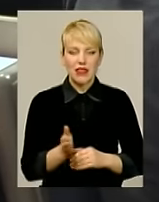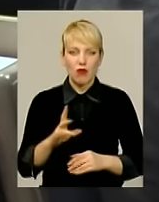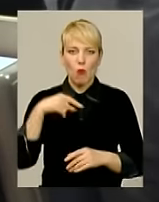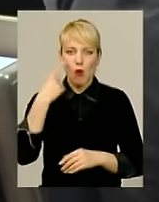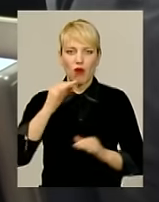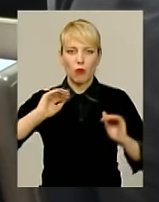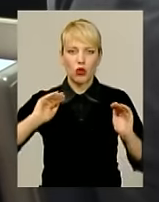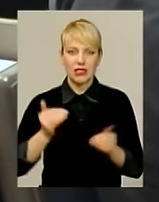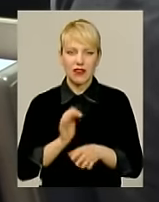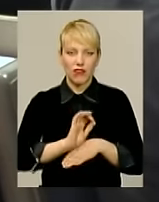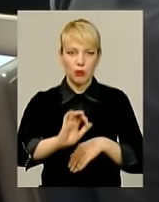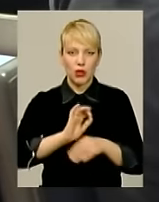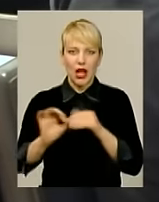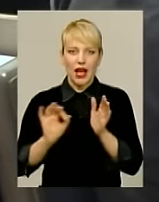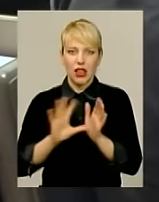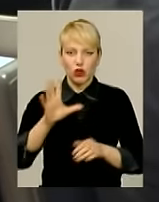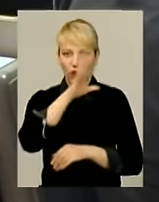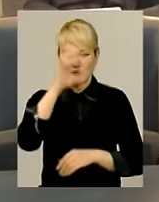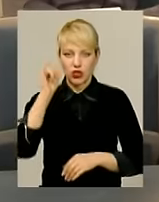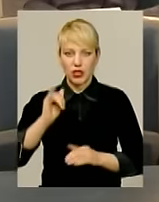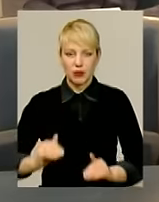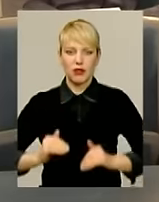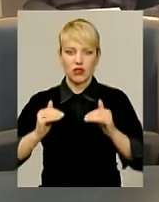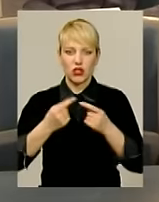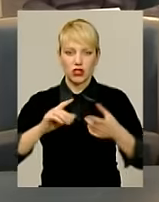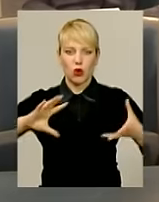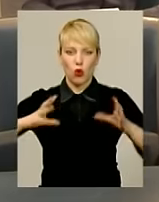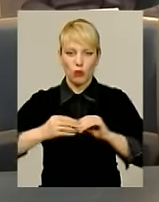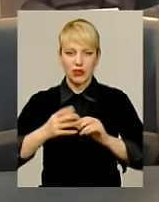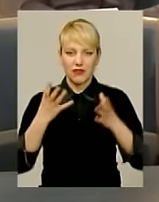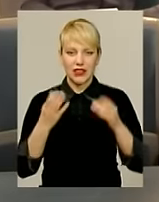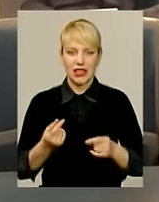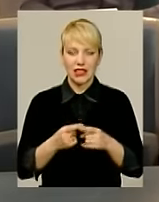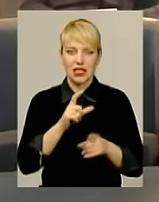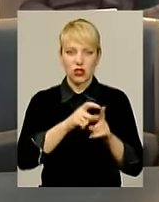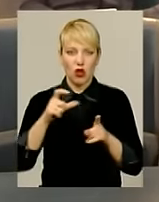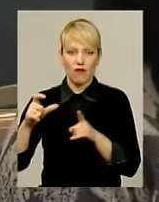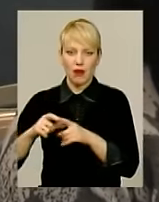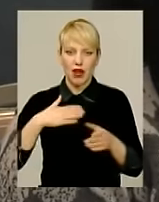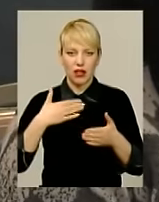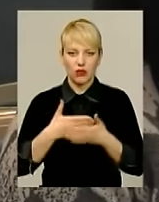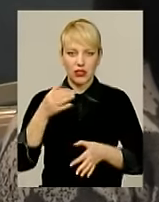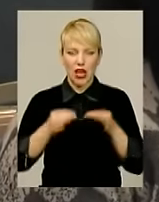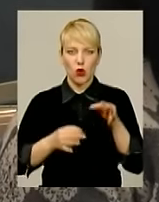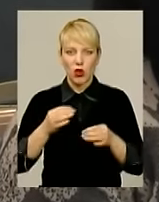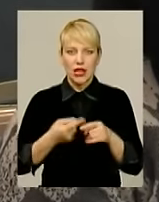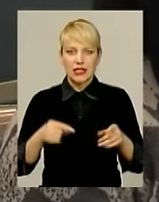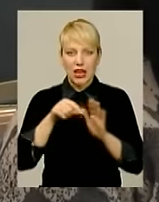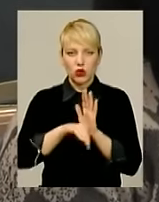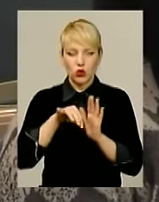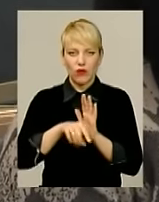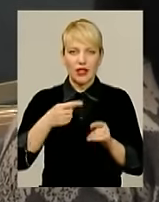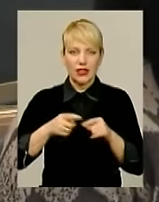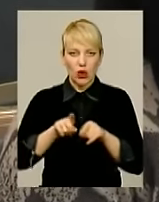зниження виробітку електроенергії вночі та підвищення цих обсягів у день. За словами активістів-екологів краю, застосування такого